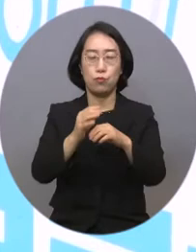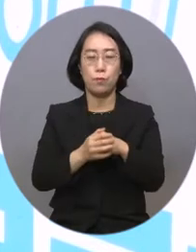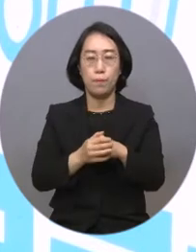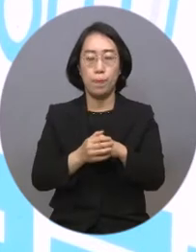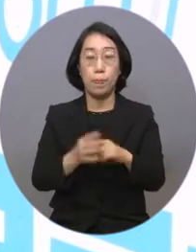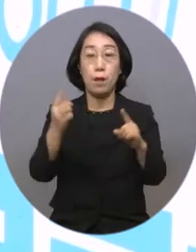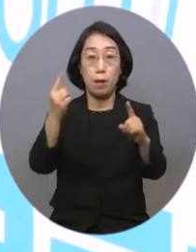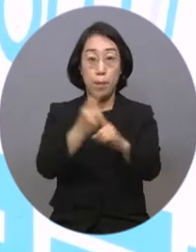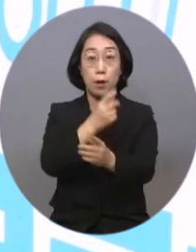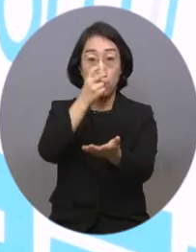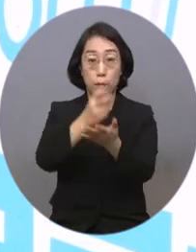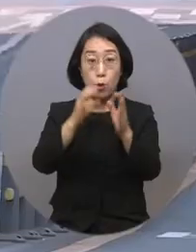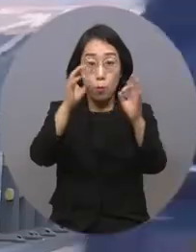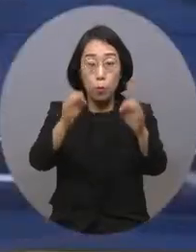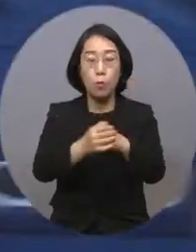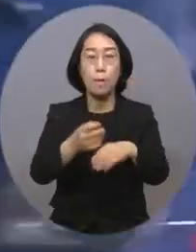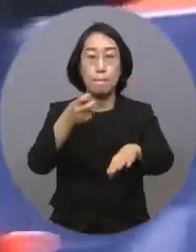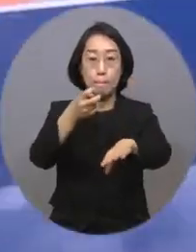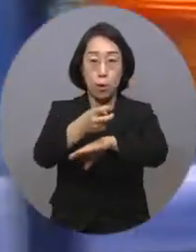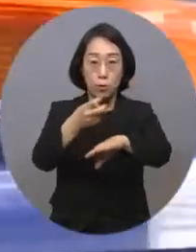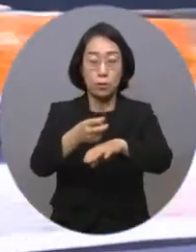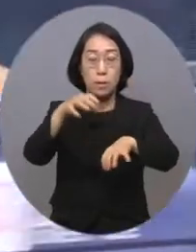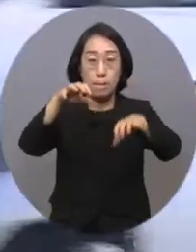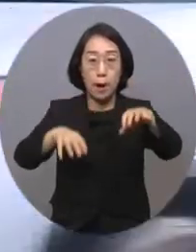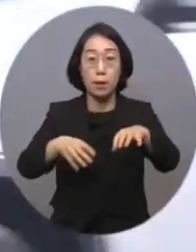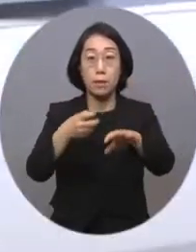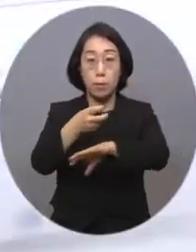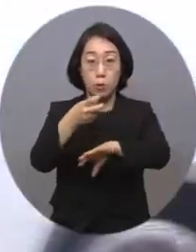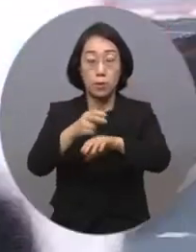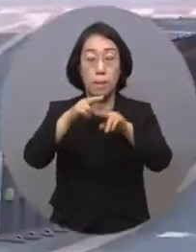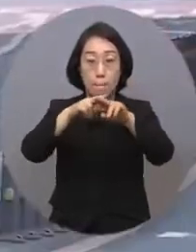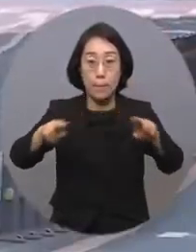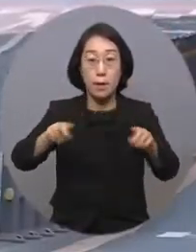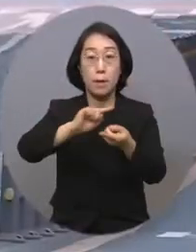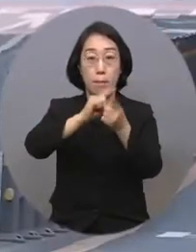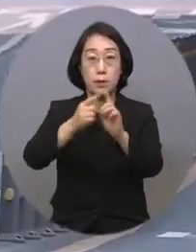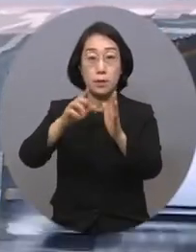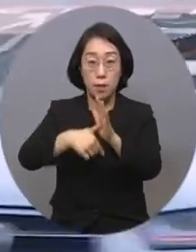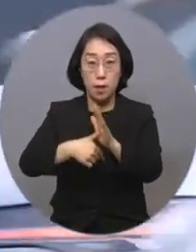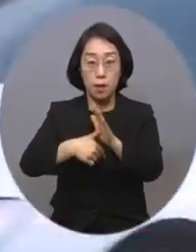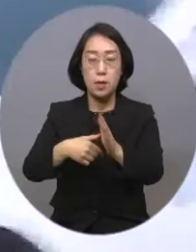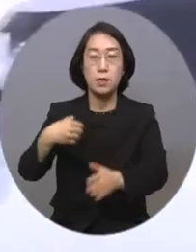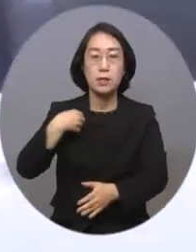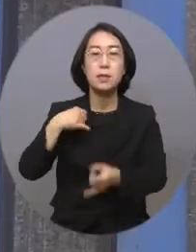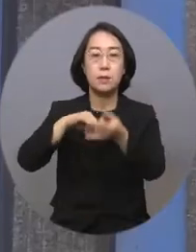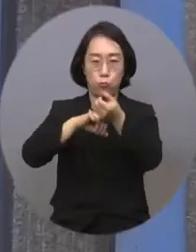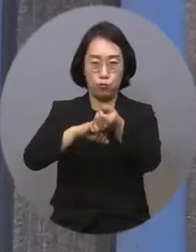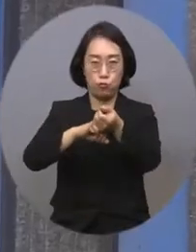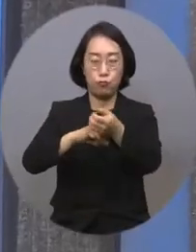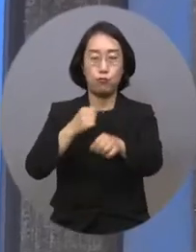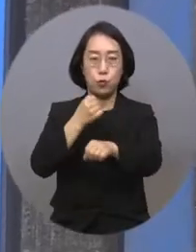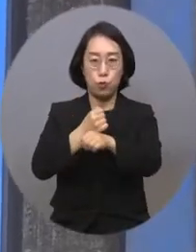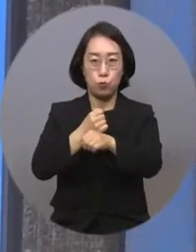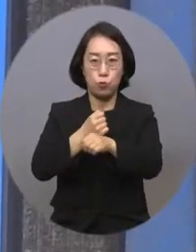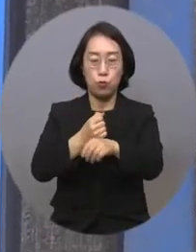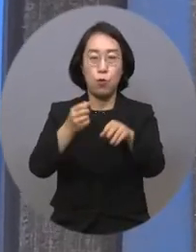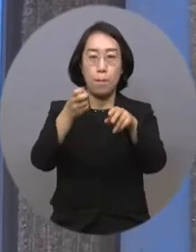이에 개정안에서는 시내버스와 마을버스 등의 대폐차 시 저상버스를 의무적으로 도입하도록 했습니다.